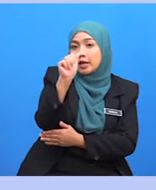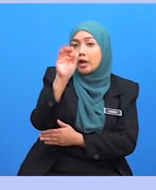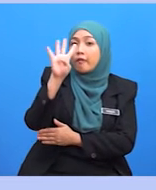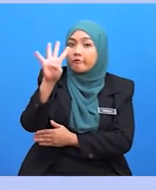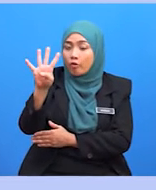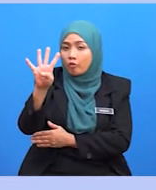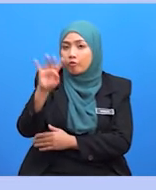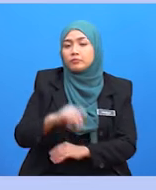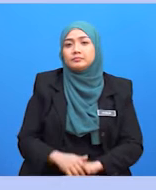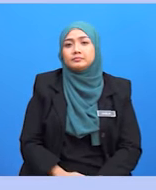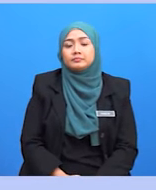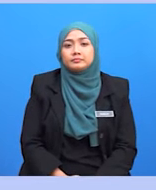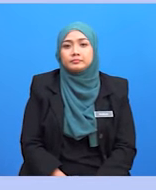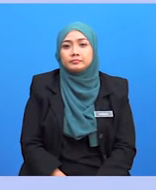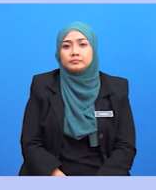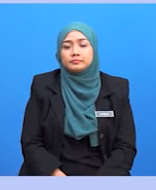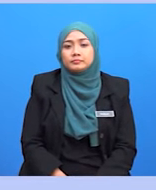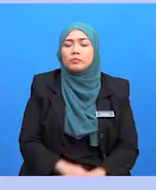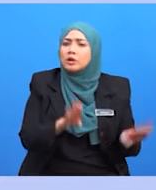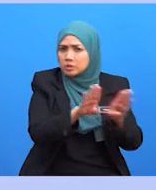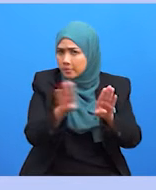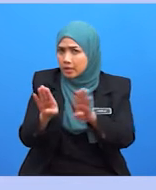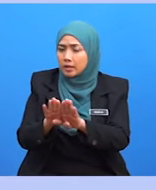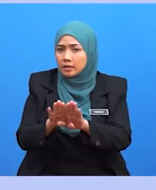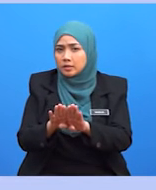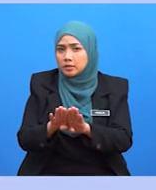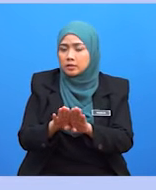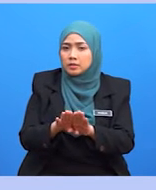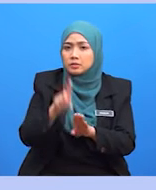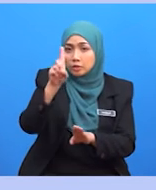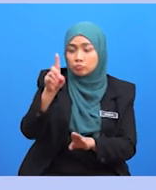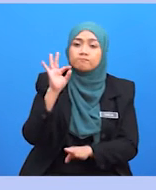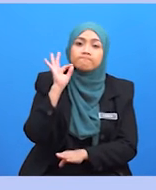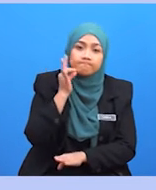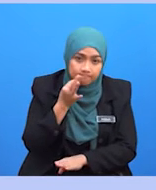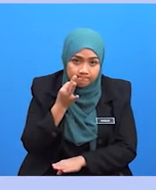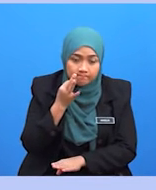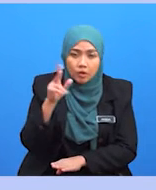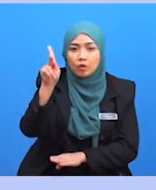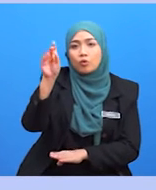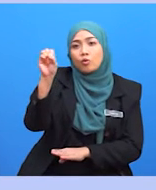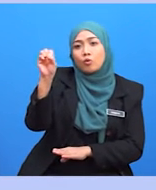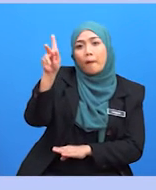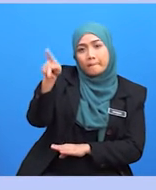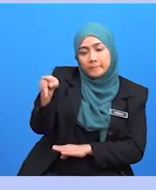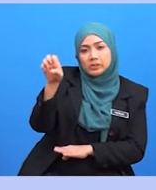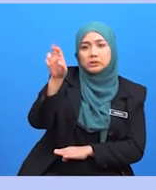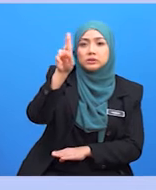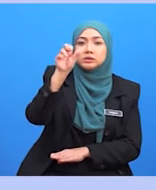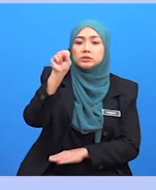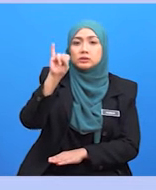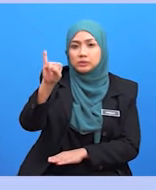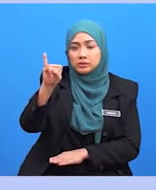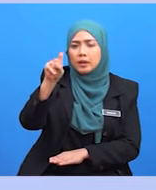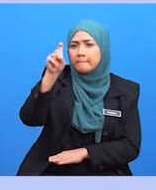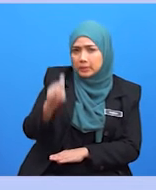rasmi bersaiz A5 sebagai sebuah koperasi invoice adalah salah satu dokumen rasmi yang perlu